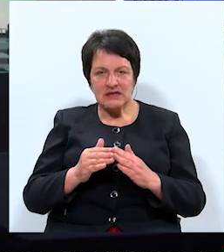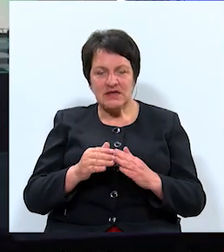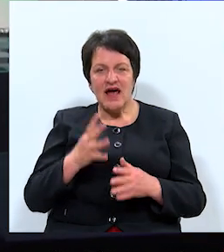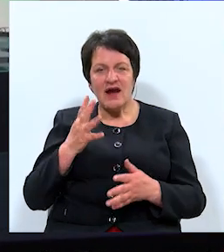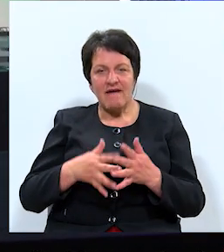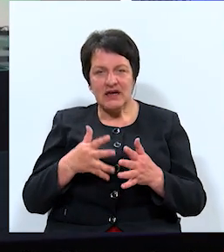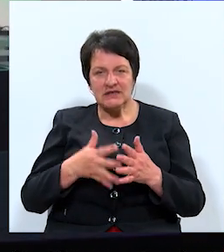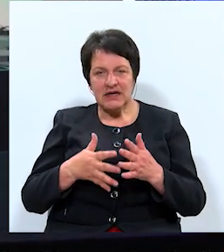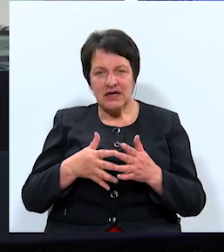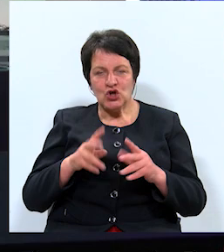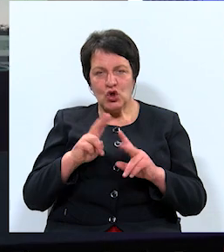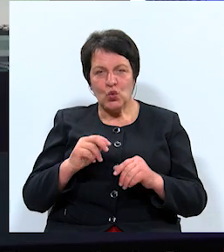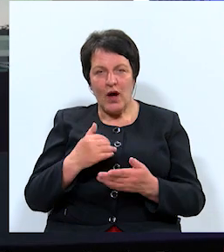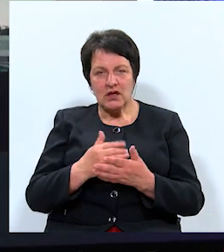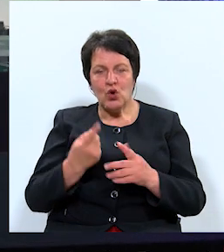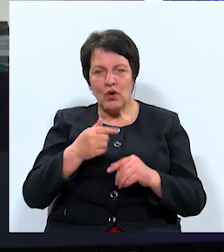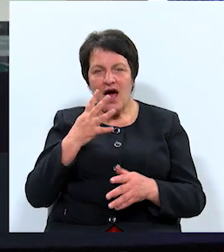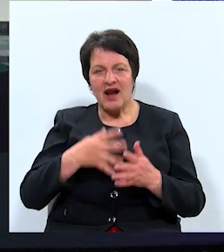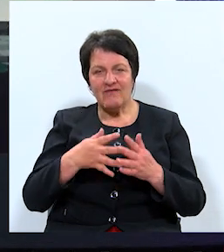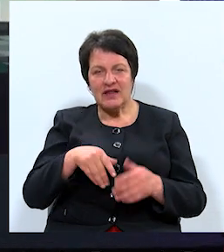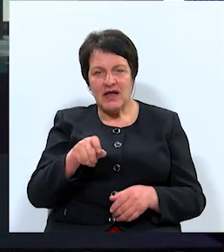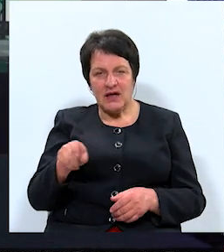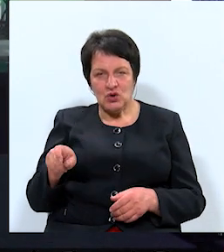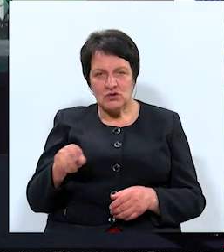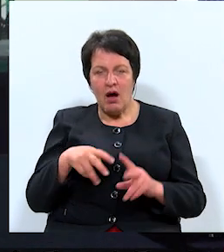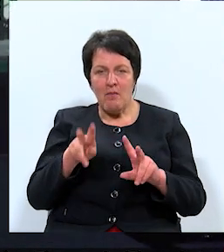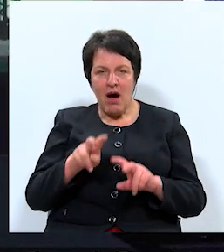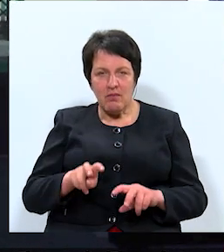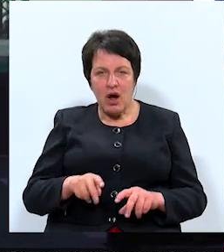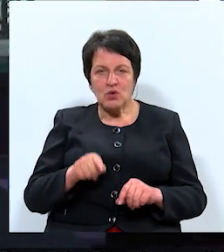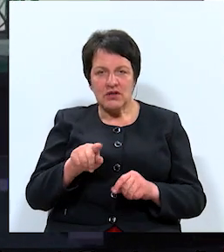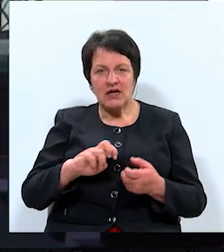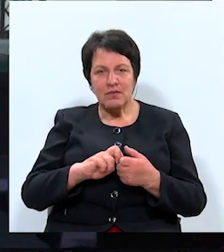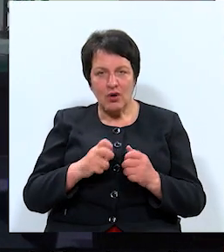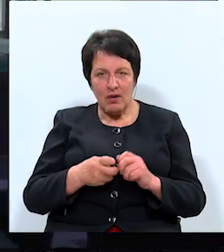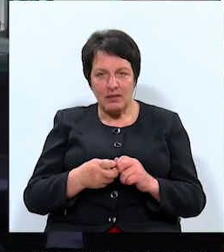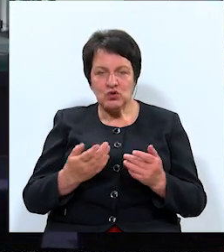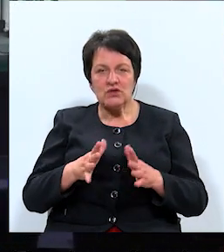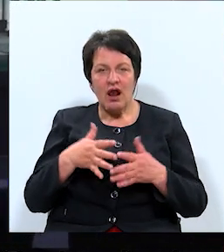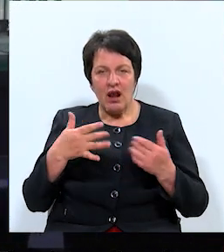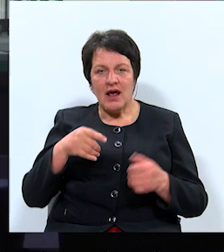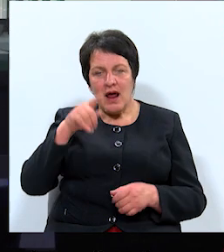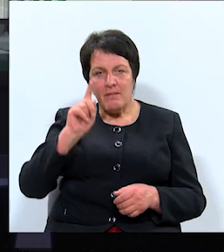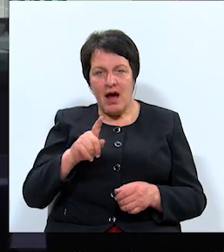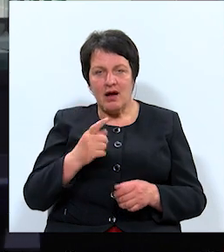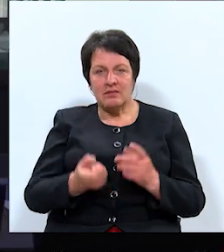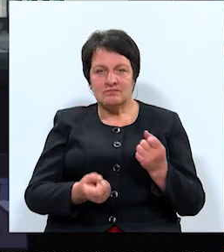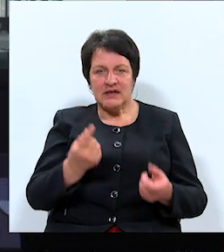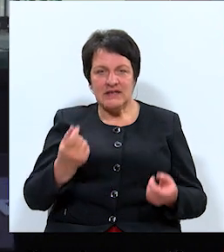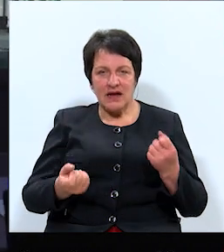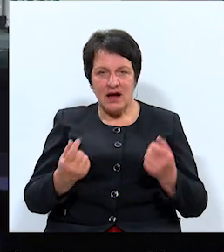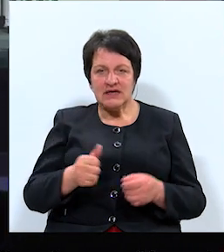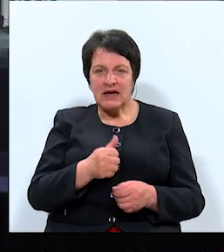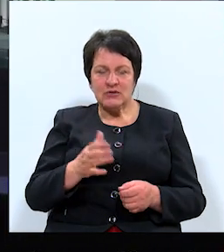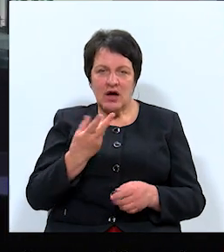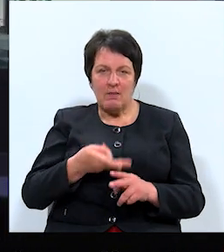revīzijas nodeļu un revidentus, pārbaudot tās problēmas, kuras lielā mērā izlien gaisā ir